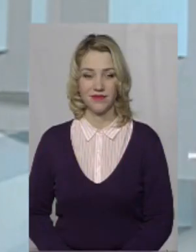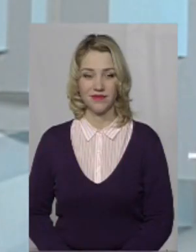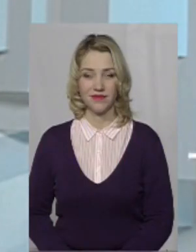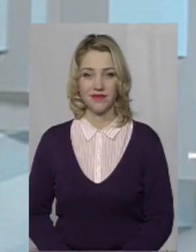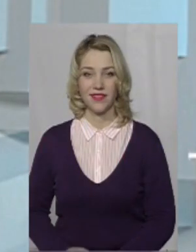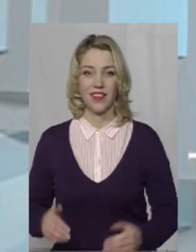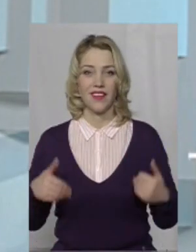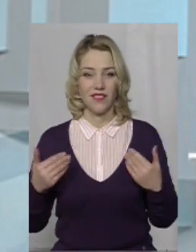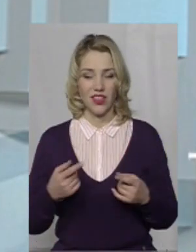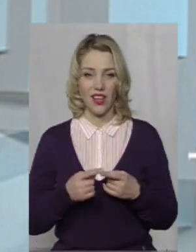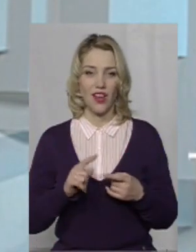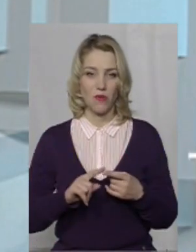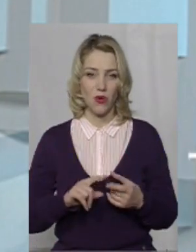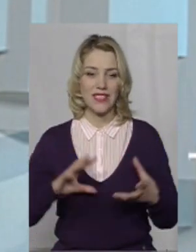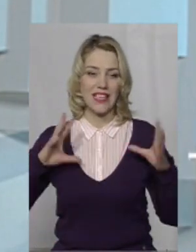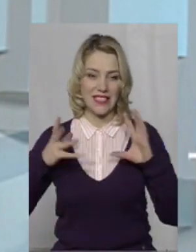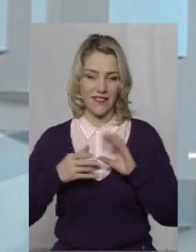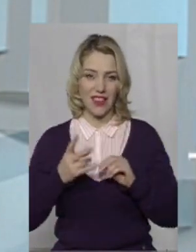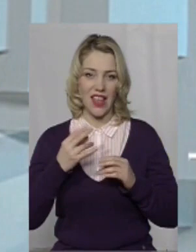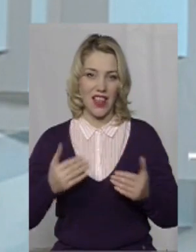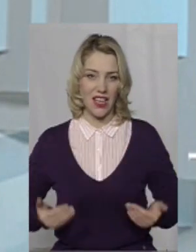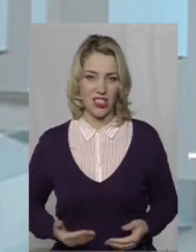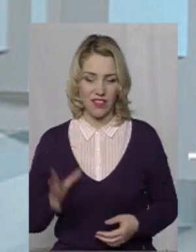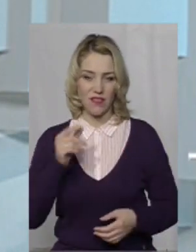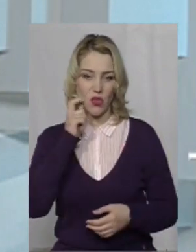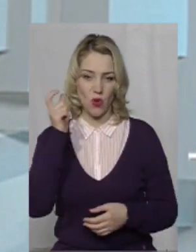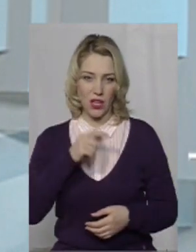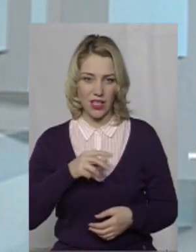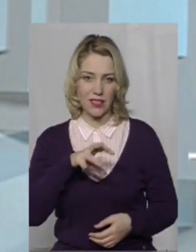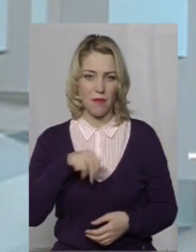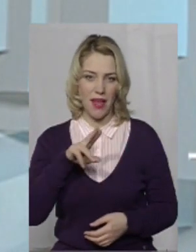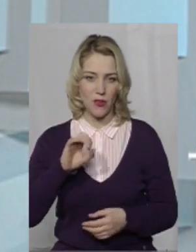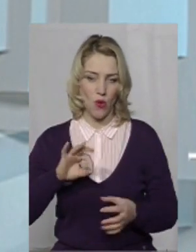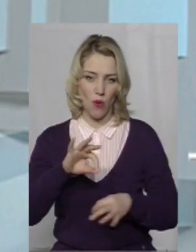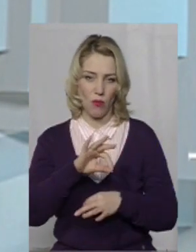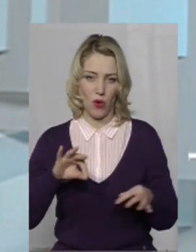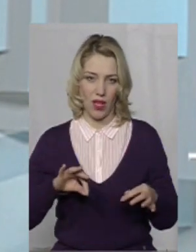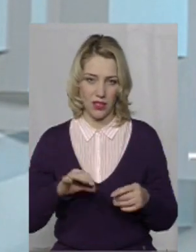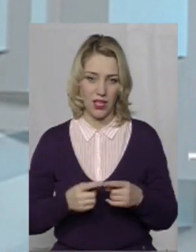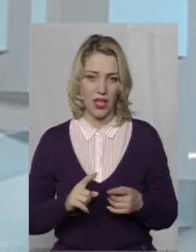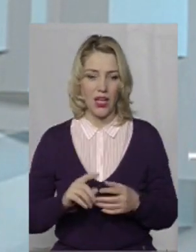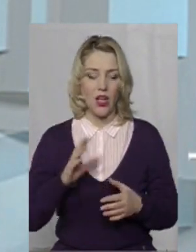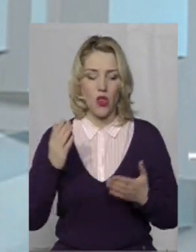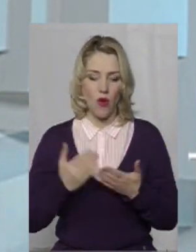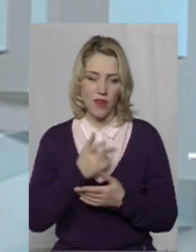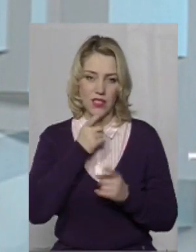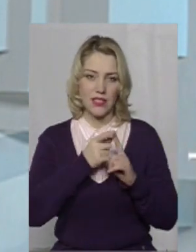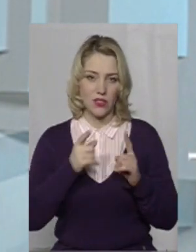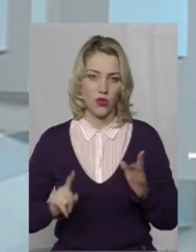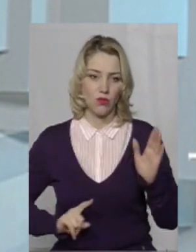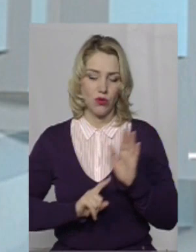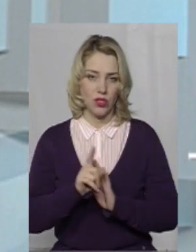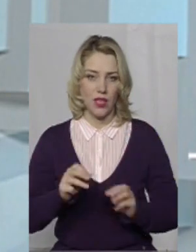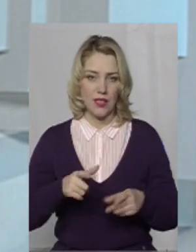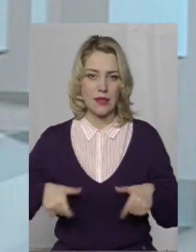Вітаємо! Це «Звіти наживо» – всеукраїнський медіапроект «Суспільного та руху Чесно». Новий сезон розпочинаємо